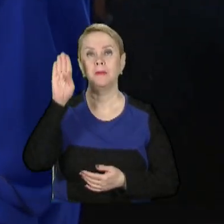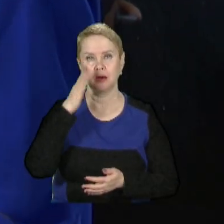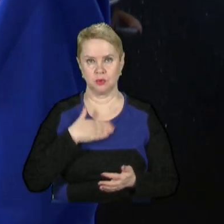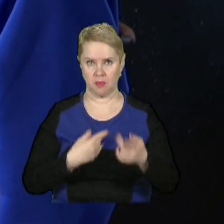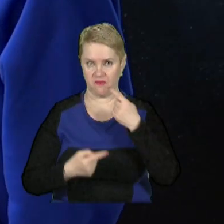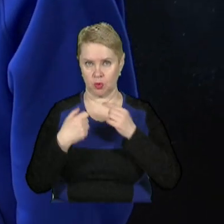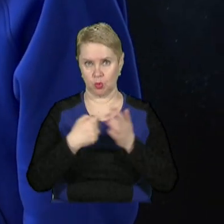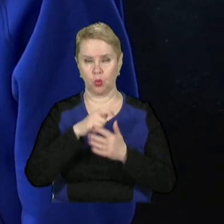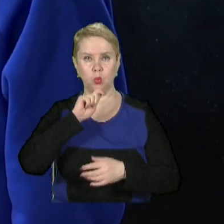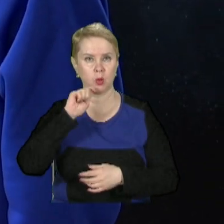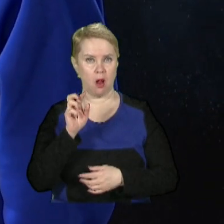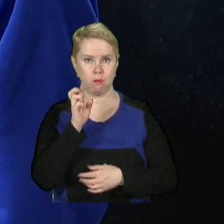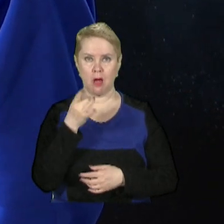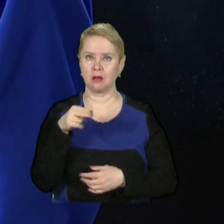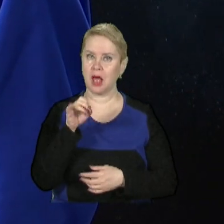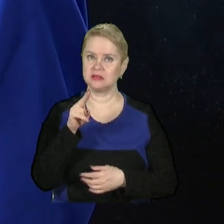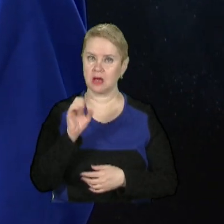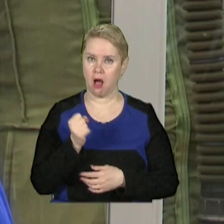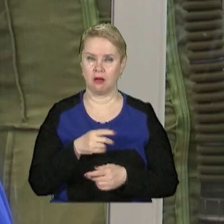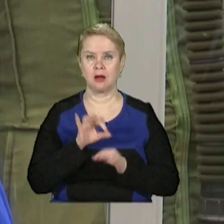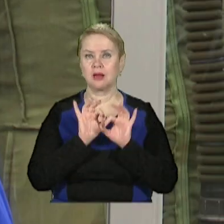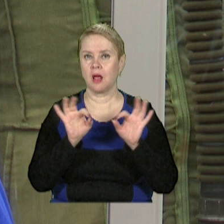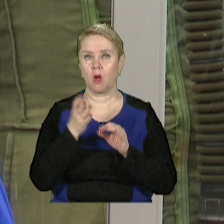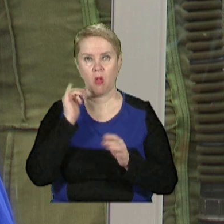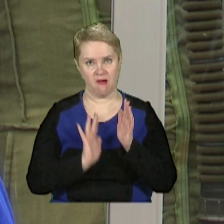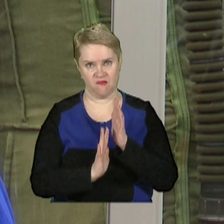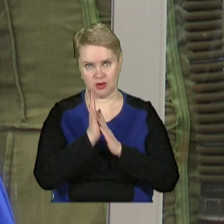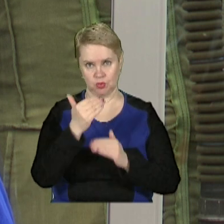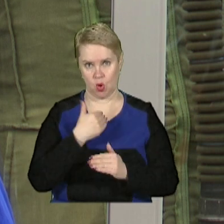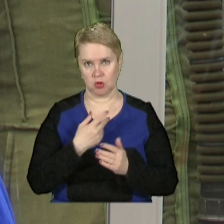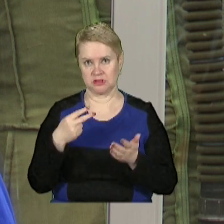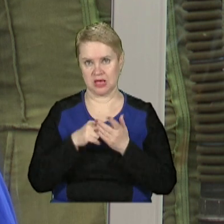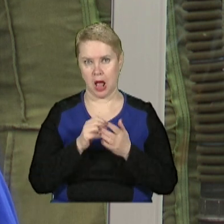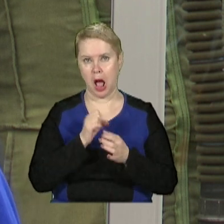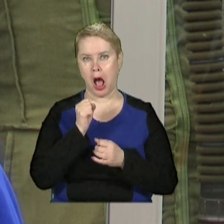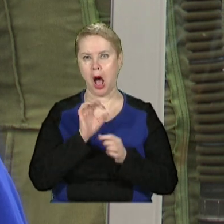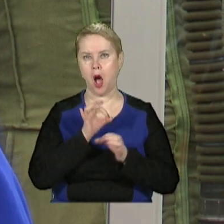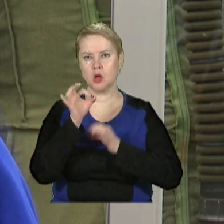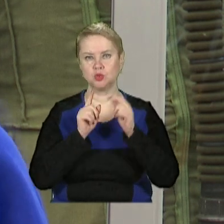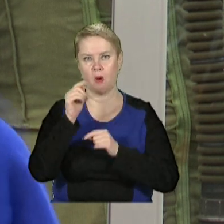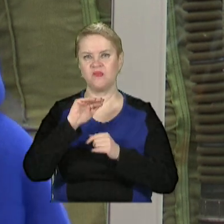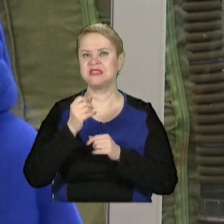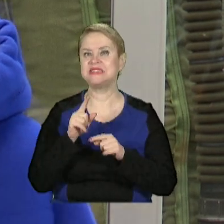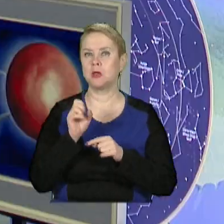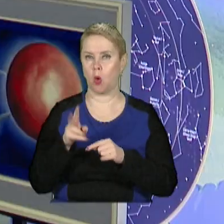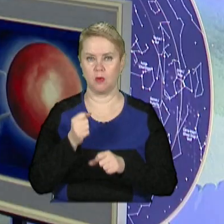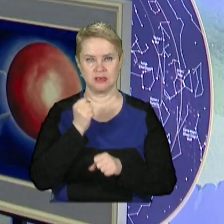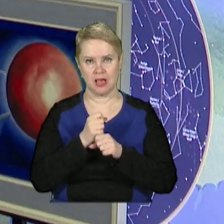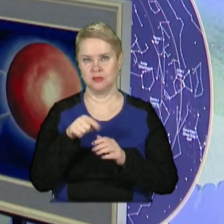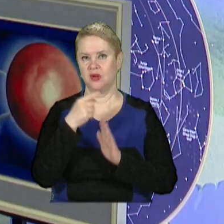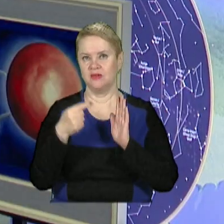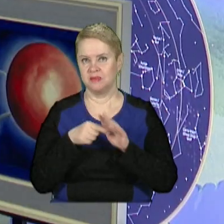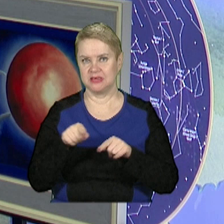повернутися до українського Бердянська. Ділиться, коли виросте, хоче стати астрофізиком. У рідному місті зробити